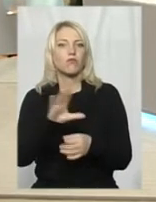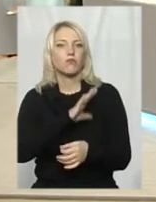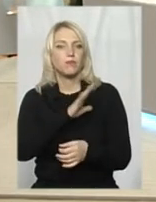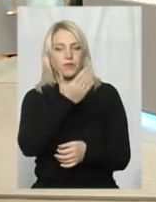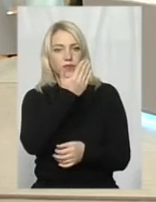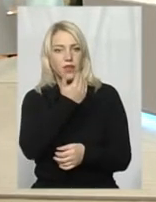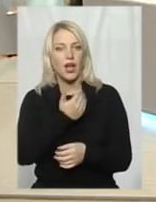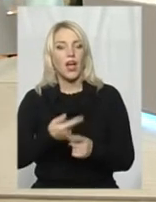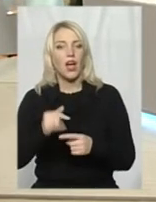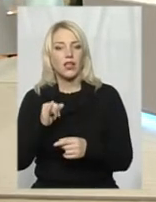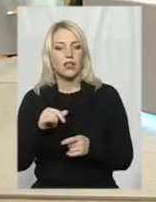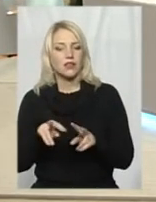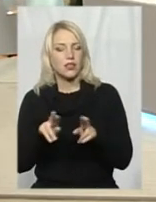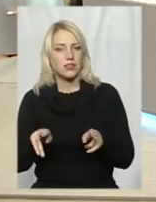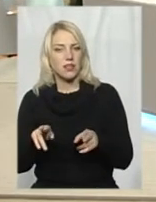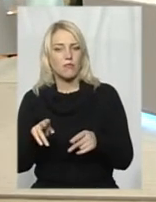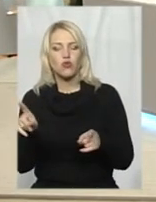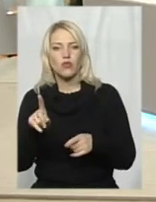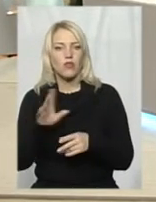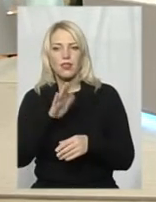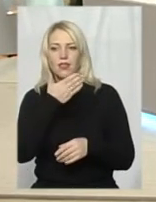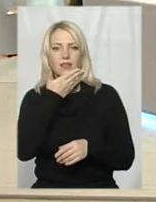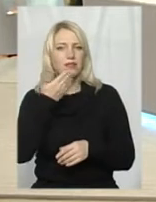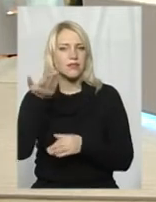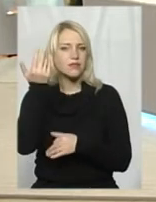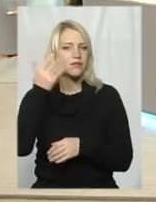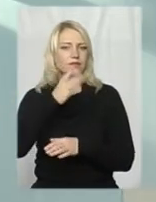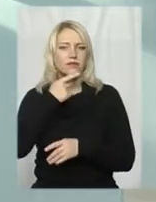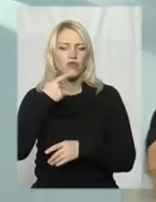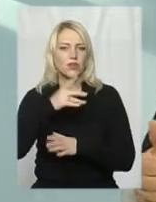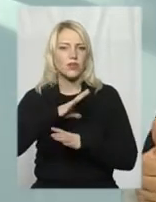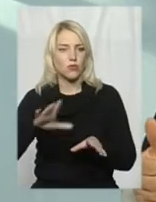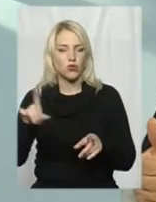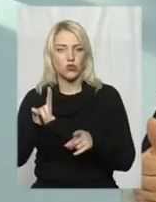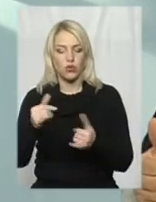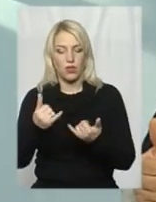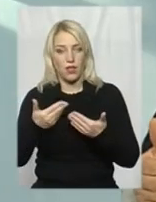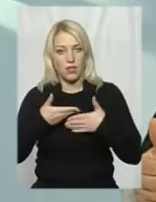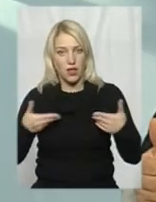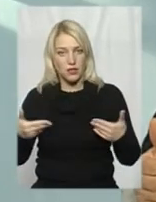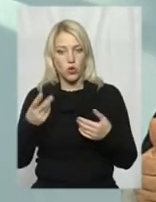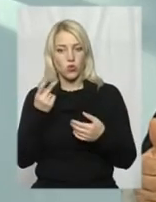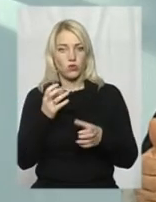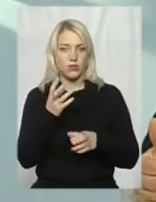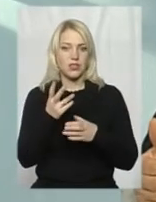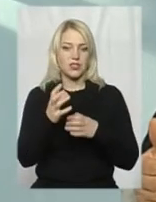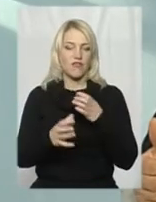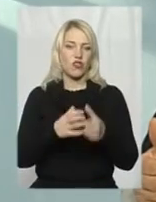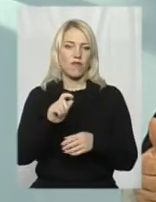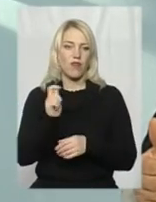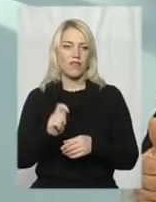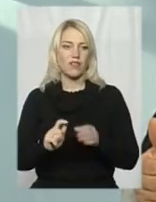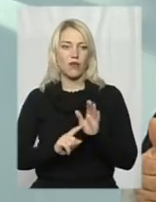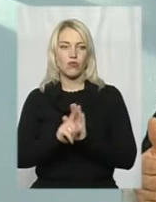те, про що говорилося, майже не говорилося в радянській часі, це те, що для нас Другої світової війни фактично